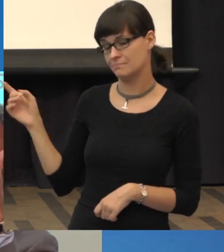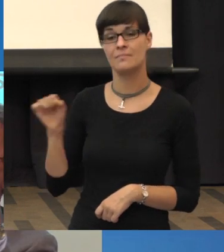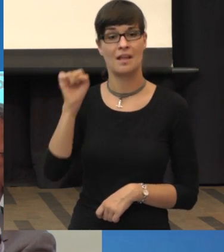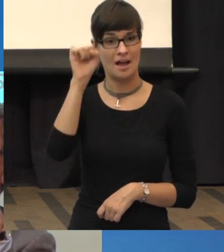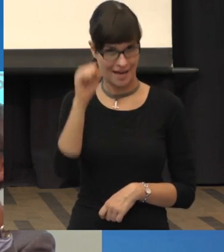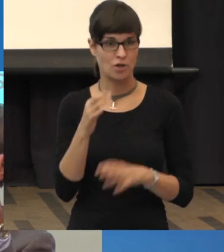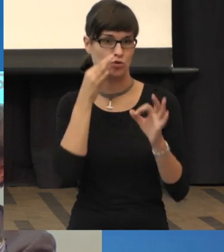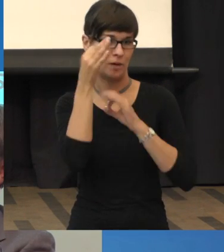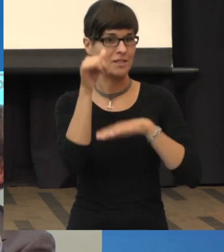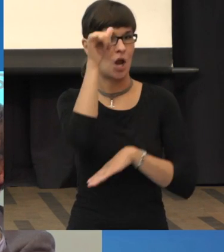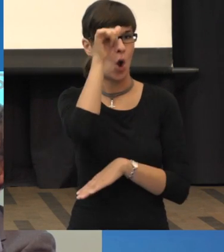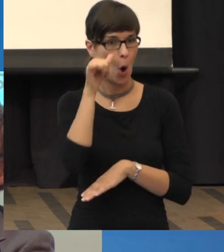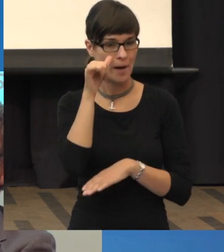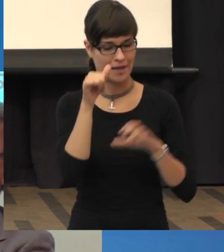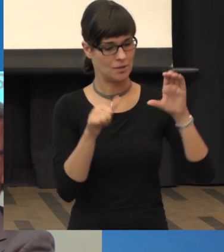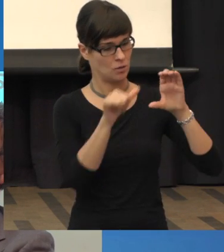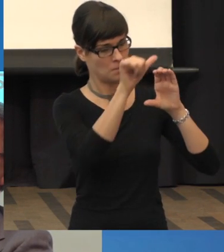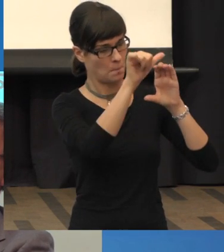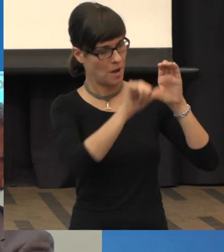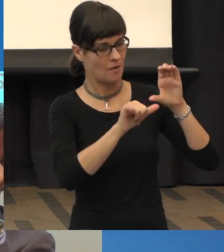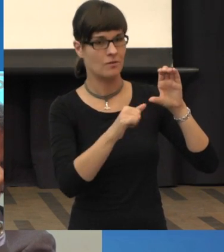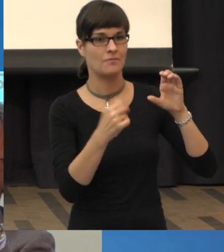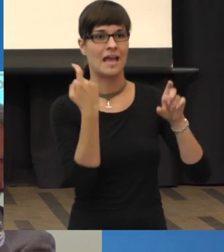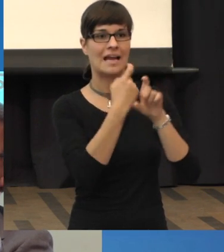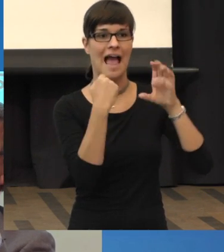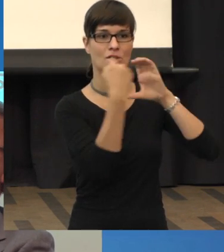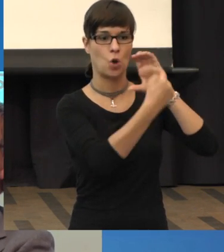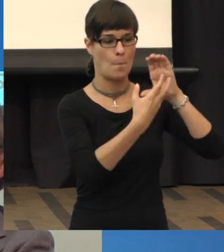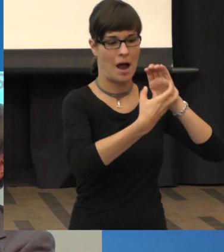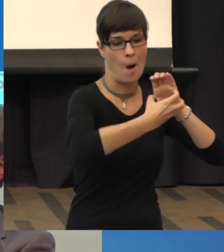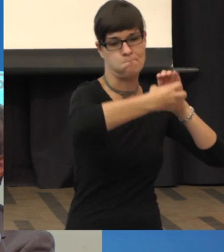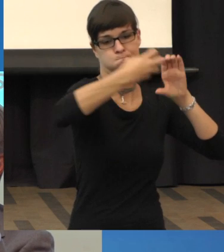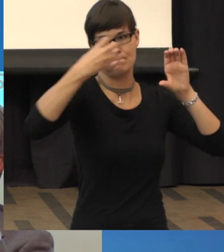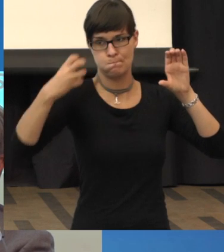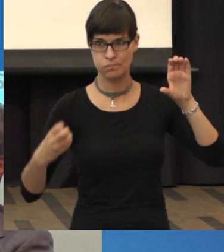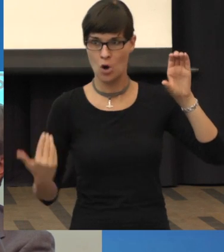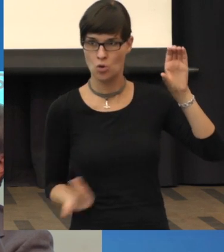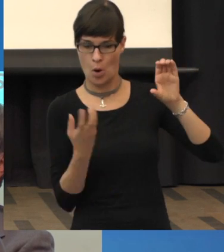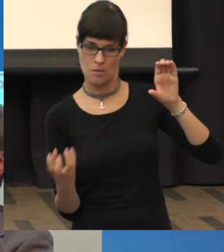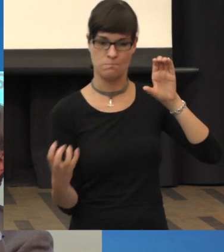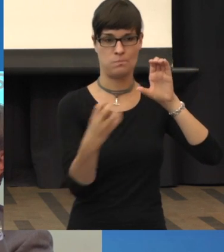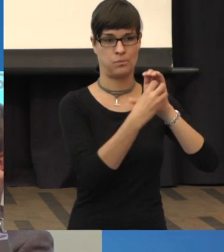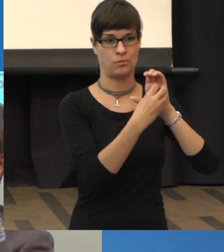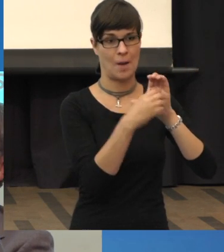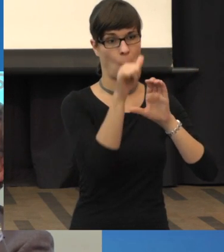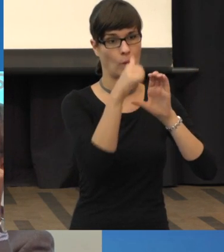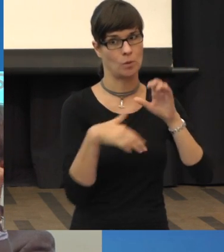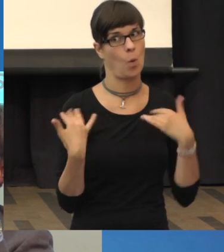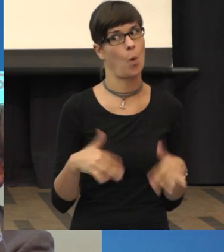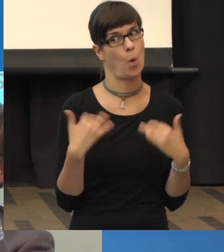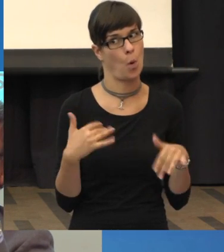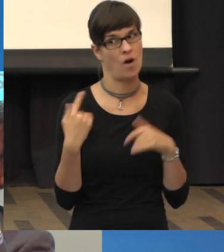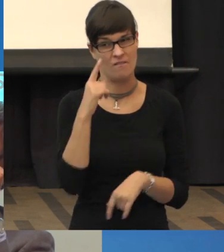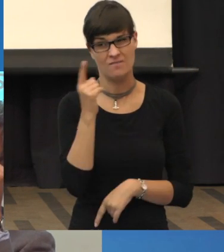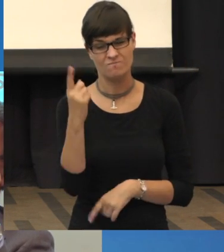das, eine Operation, dass man den Glaskörper und die Trübungen entfernt. Das ist aber ein großer Eingriff und wir würden das wirklich nur dann machen, wenn wirklich jemand